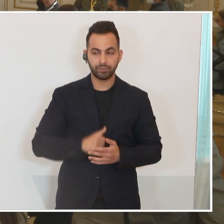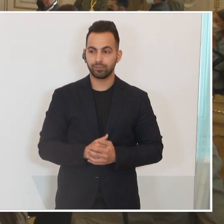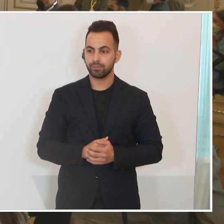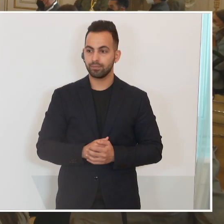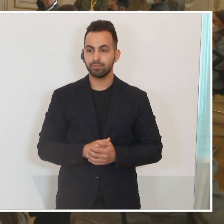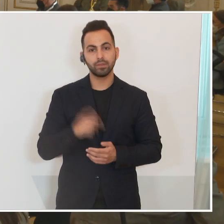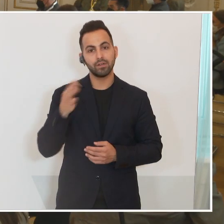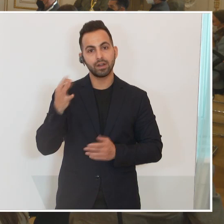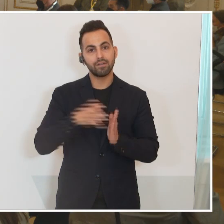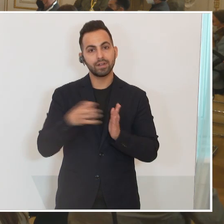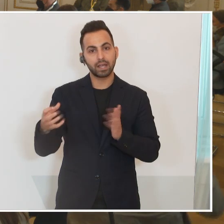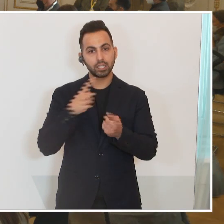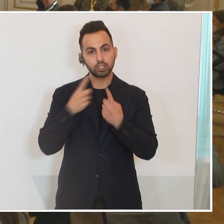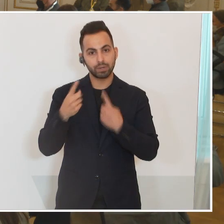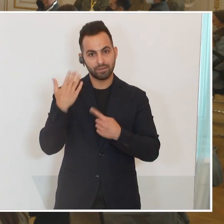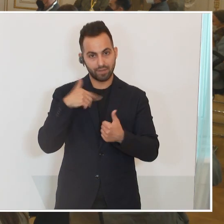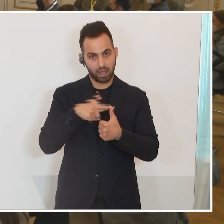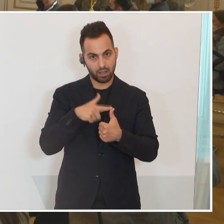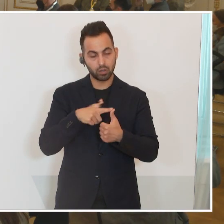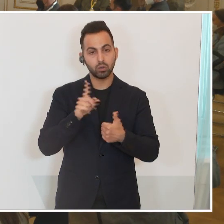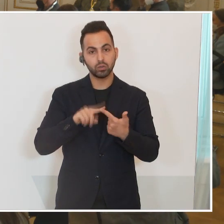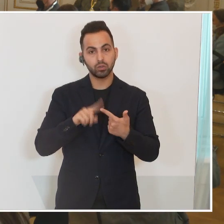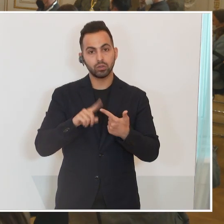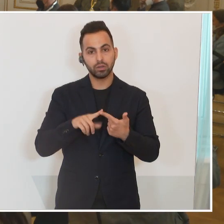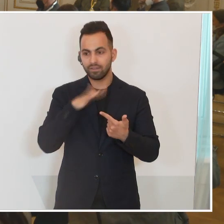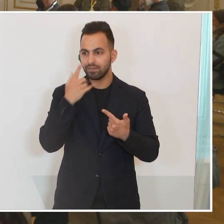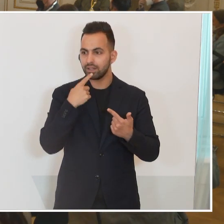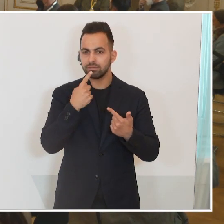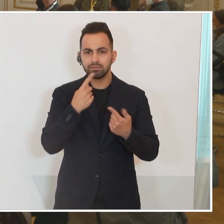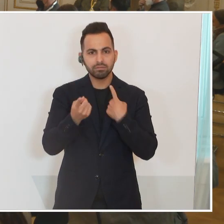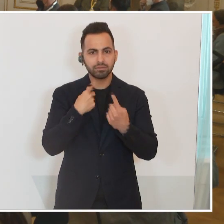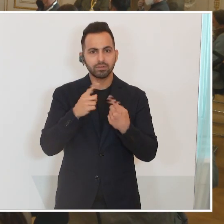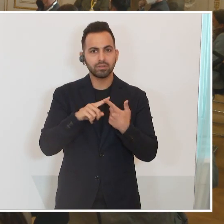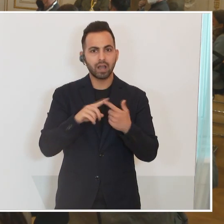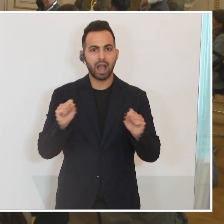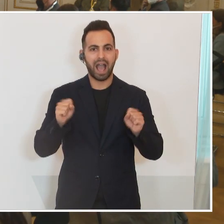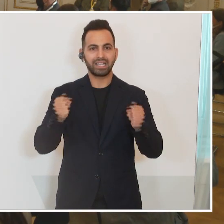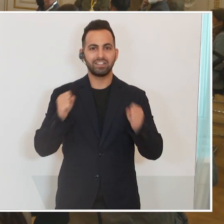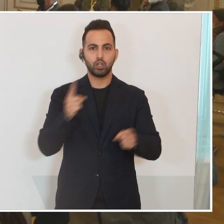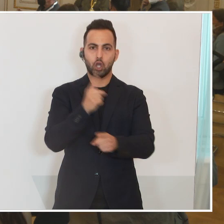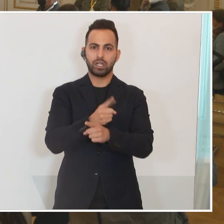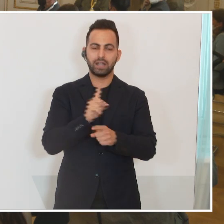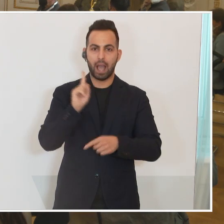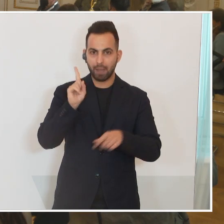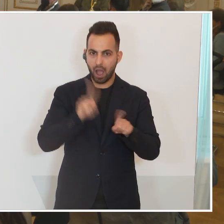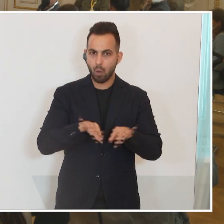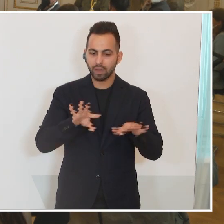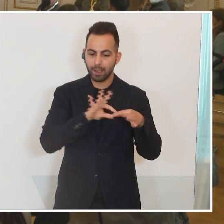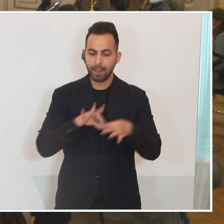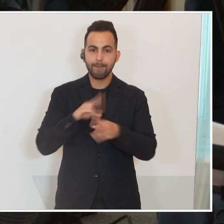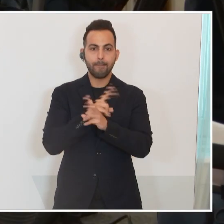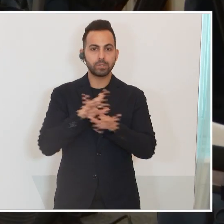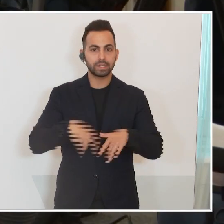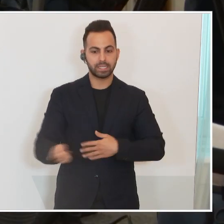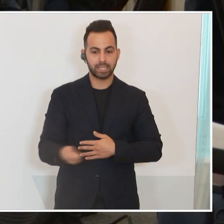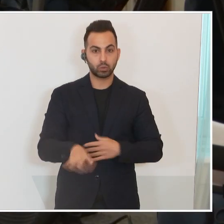Wie lange hat das Gespräch denn gedauert? Und weil jetzt viel über die Rede war, über die aktive Neutralität, aber auch darüber, dass Österreich die